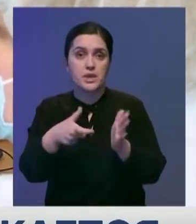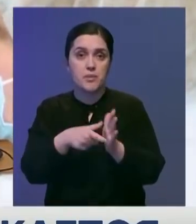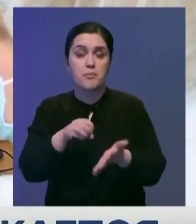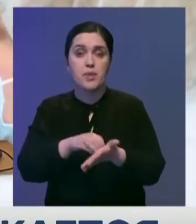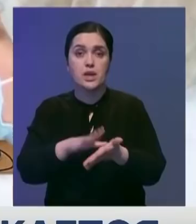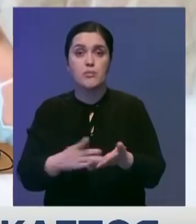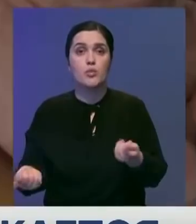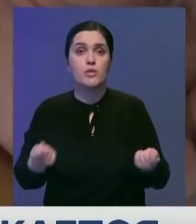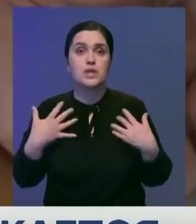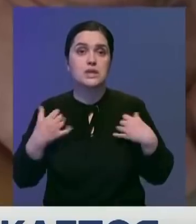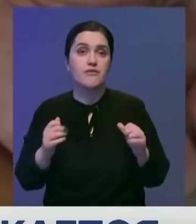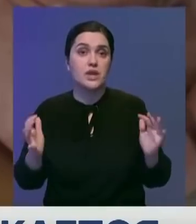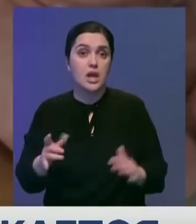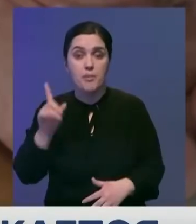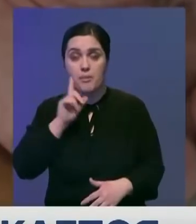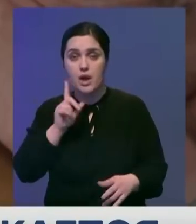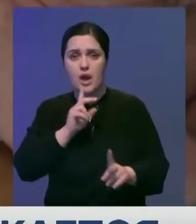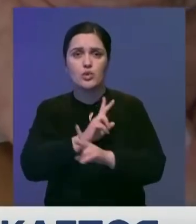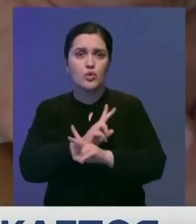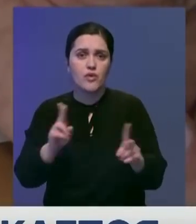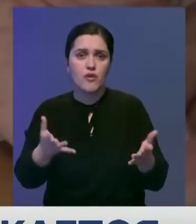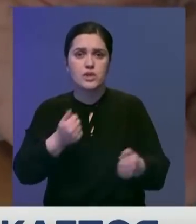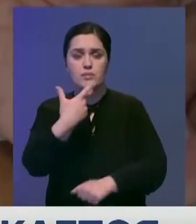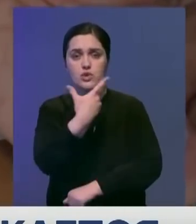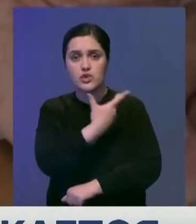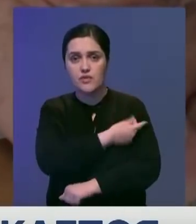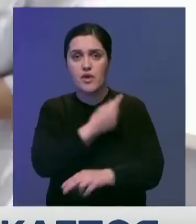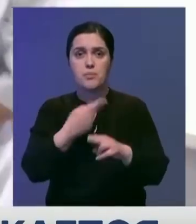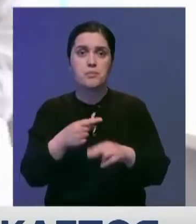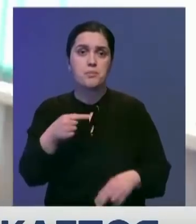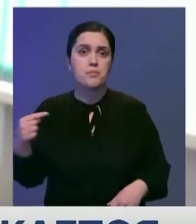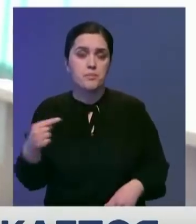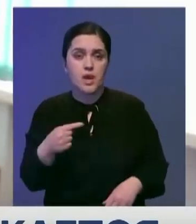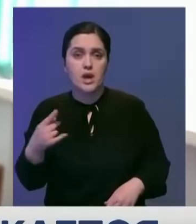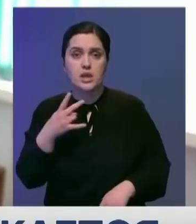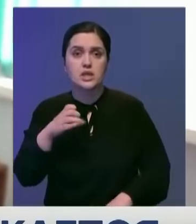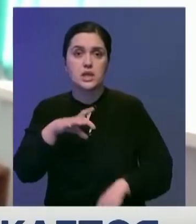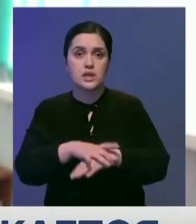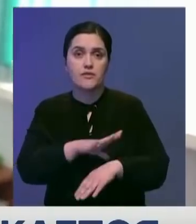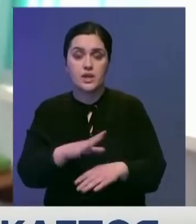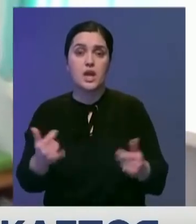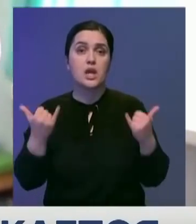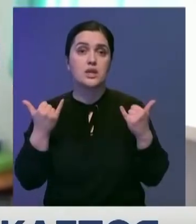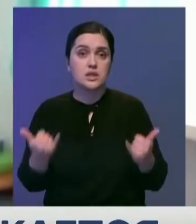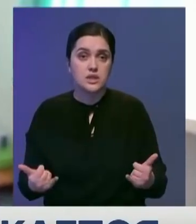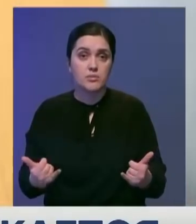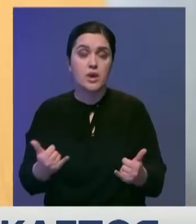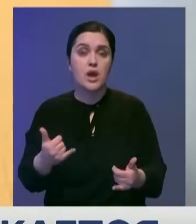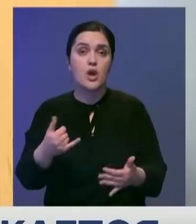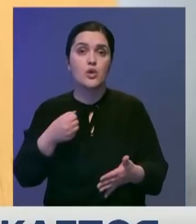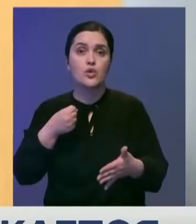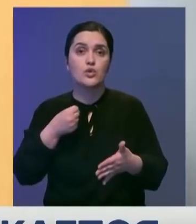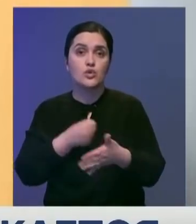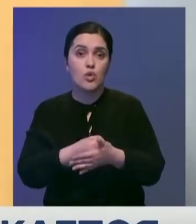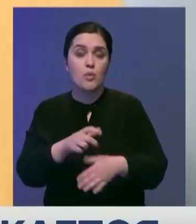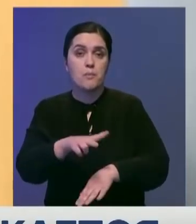кабинетов. По данным управления здравоохранения, пока ни у кого из получивших вакцину побочных эффектов не выявлено. Теперь в